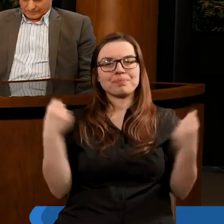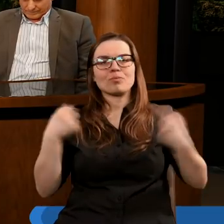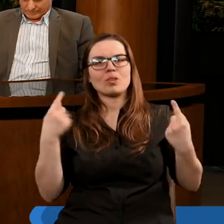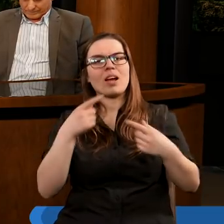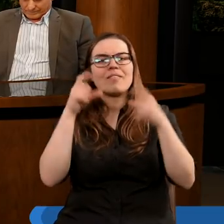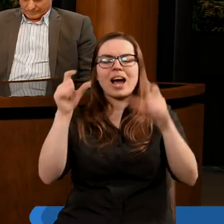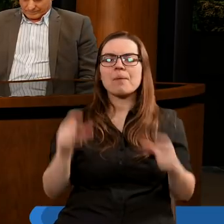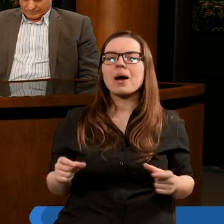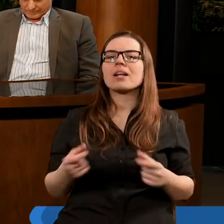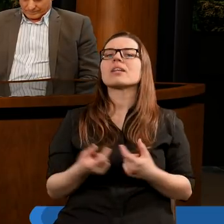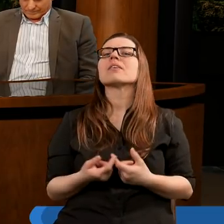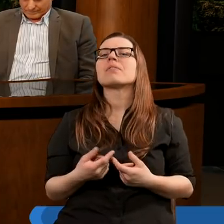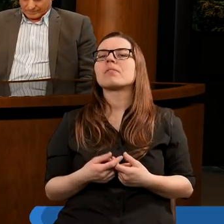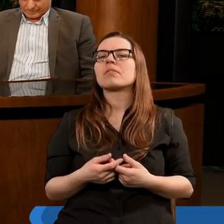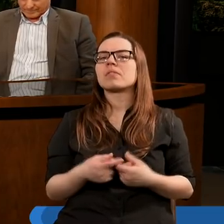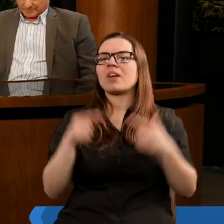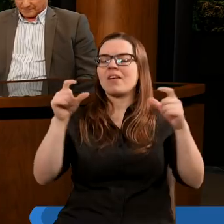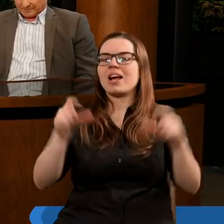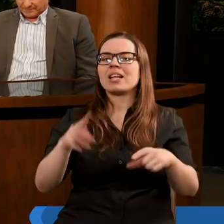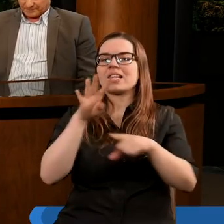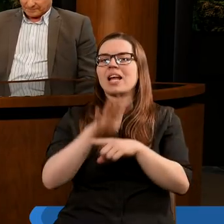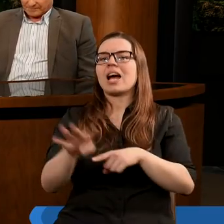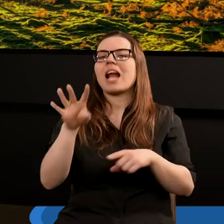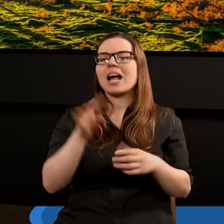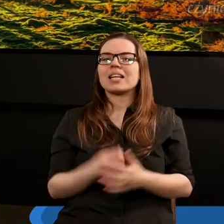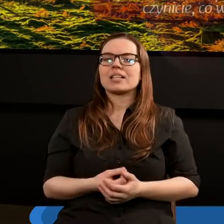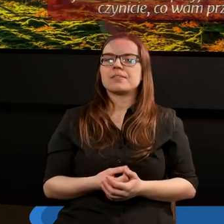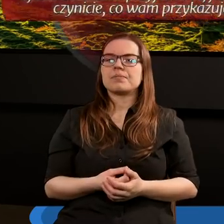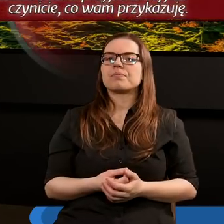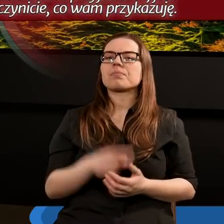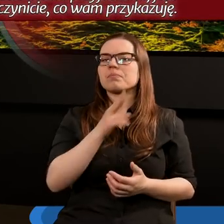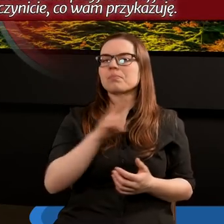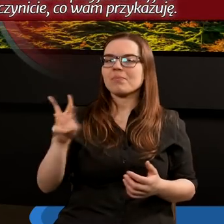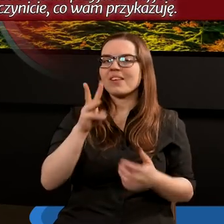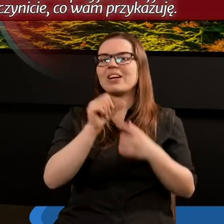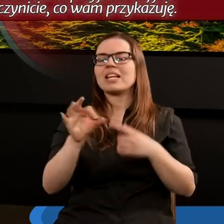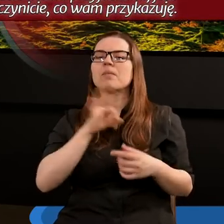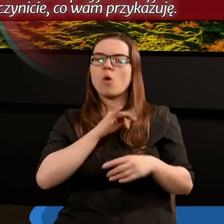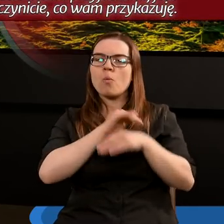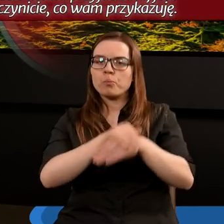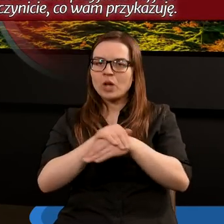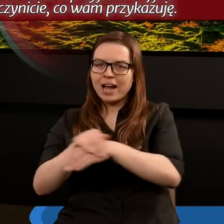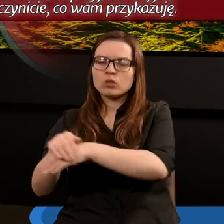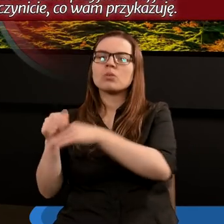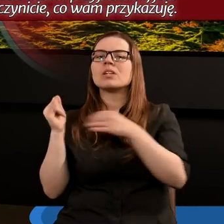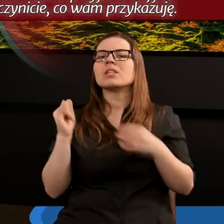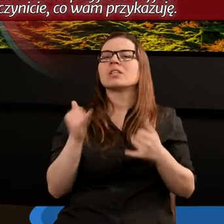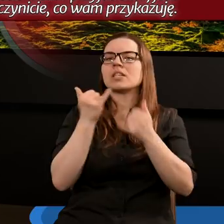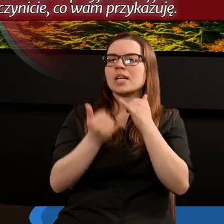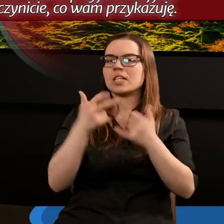i tutaj mamy taka perełka dla mnie, werset 14. Wy jesteście moimi przyjaciółmi,